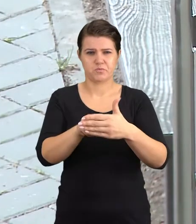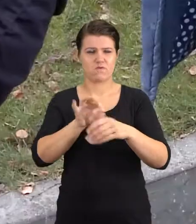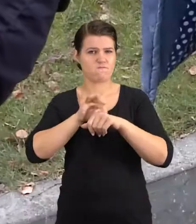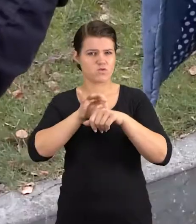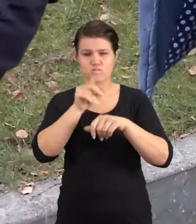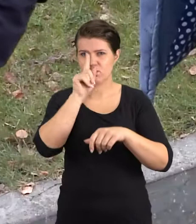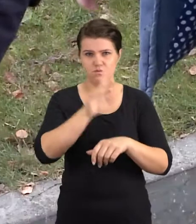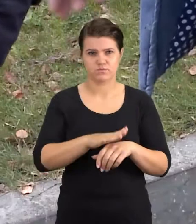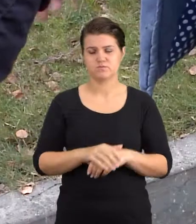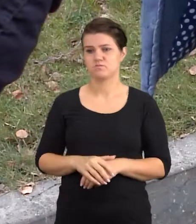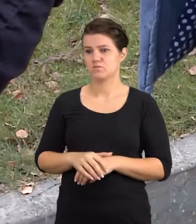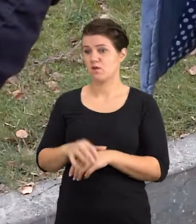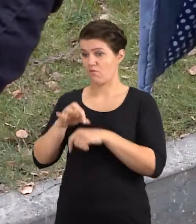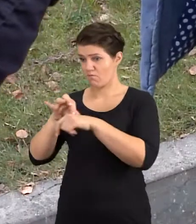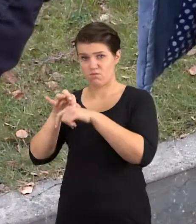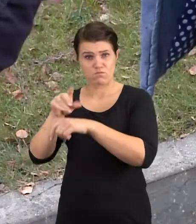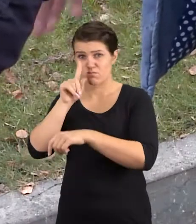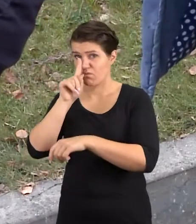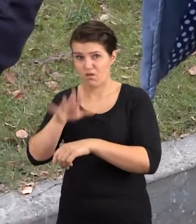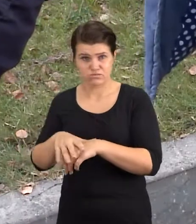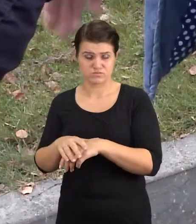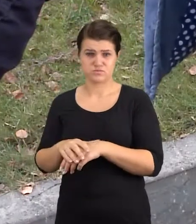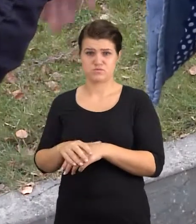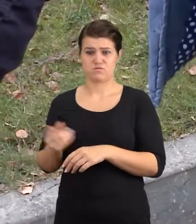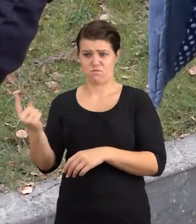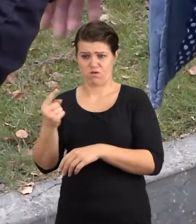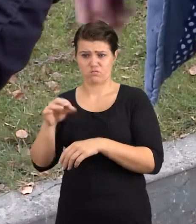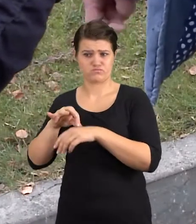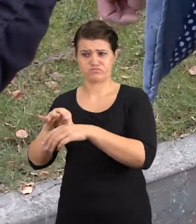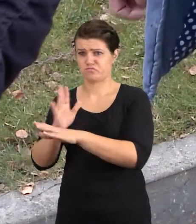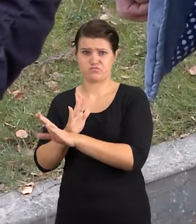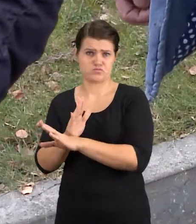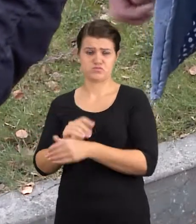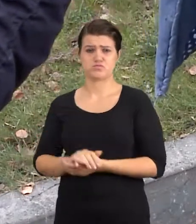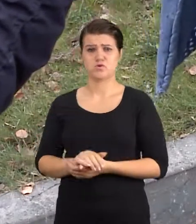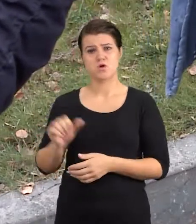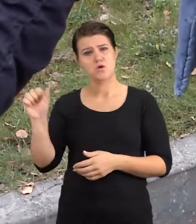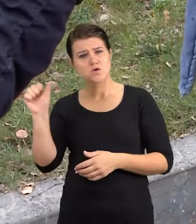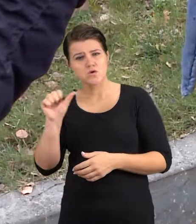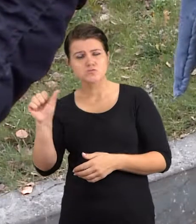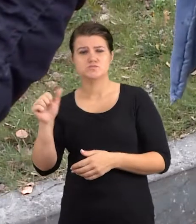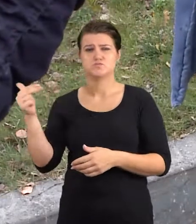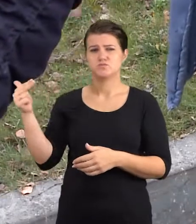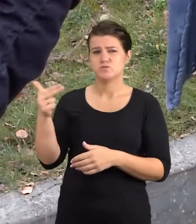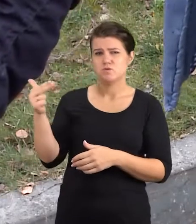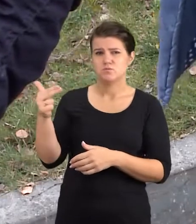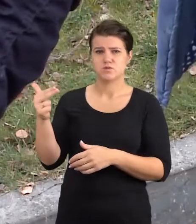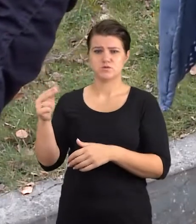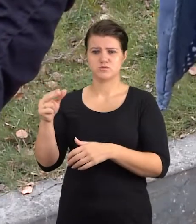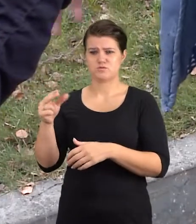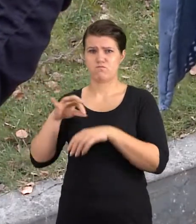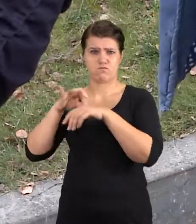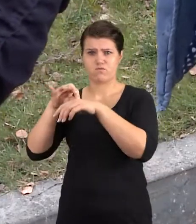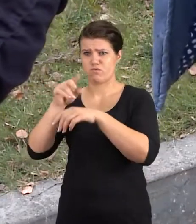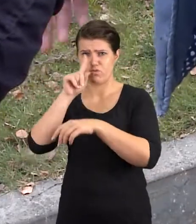užrakinama. Lauka nevėdžios, pasakį, vanduo laiką išves, nevėdžios lauką iš visą. Nu taip, sakai, jeigu nebūs šeštai, sakai,